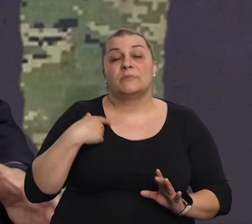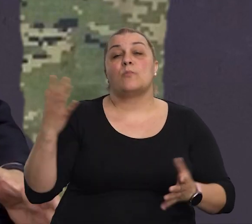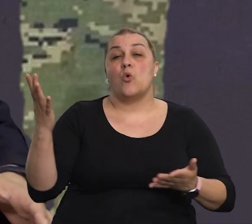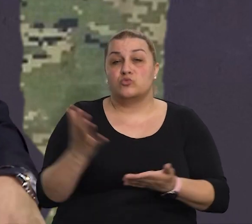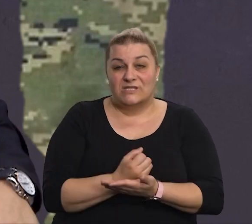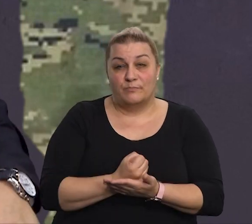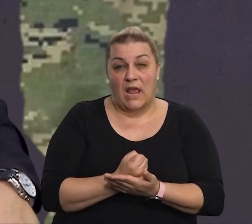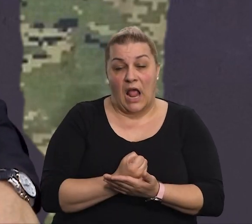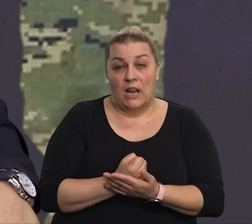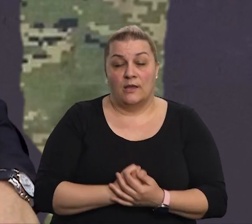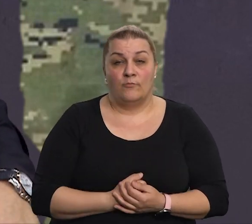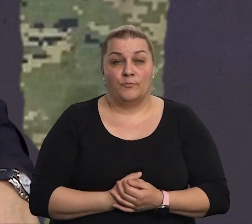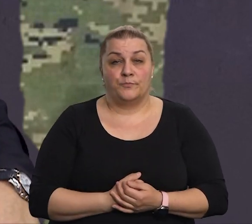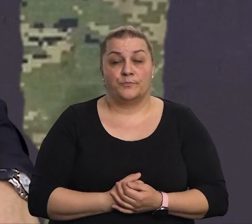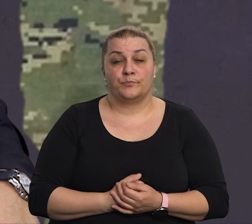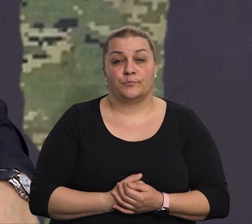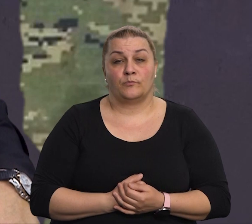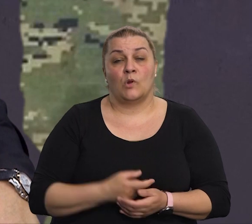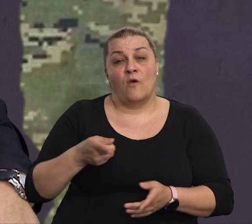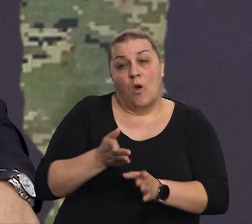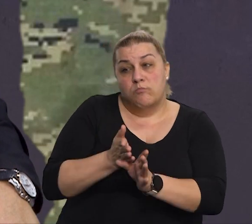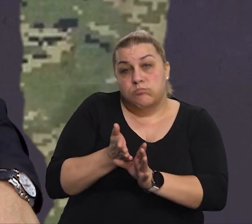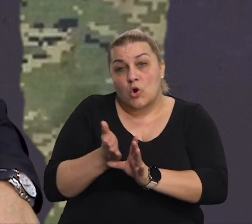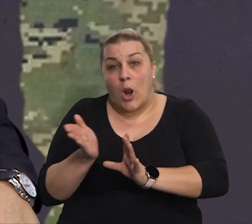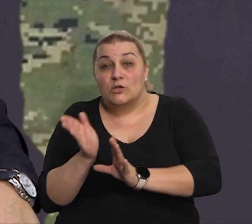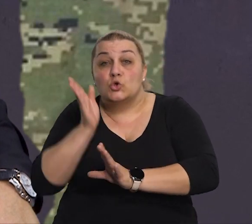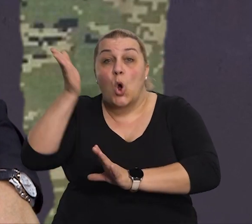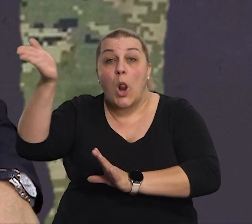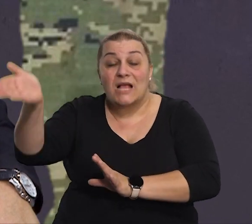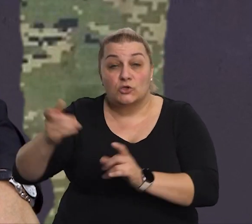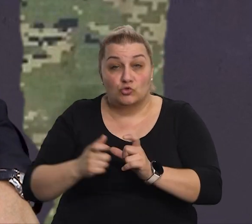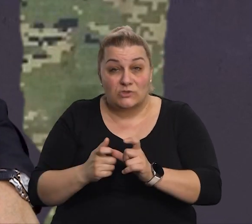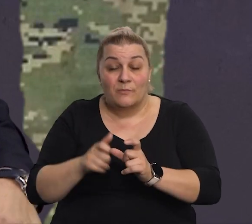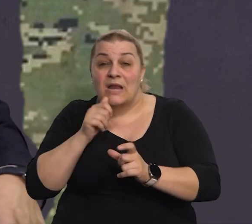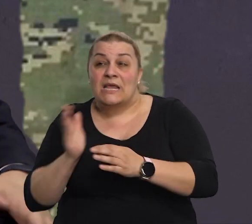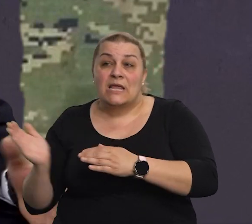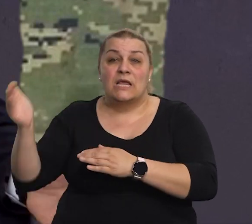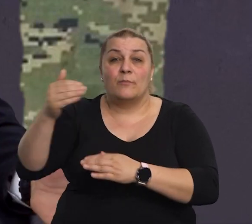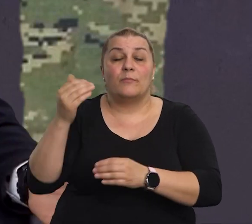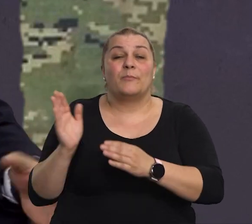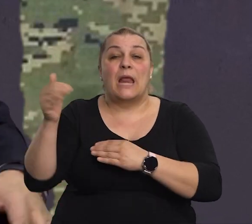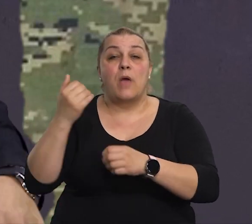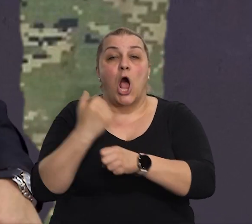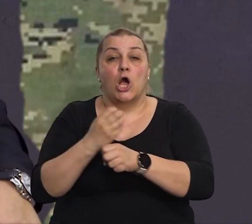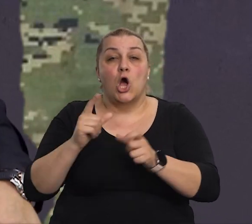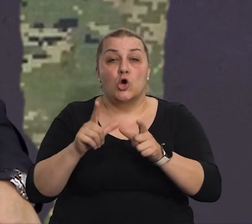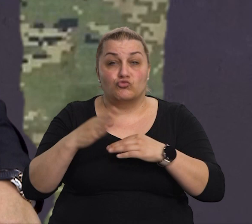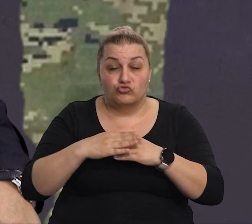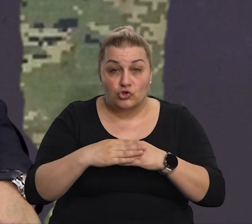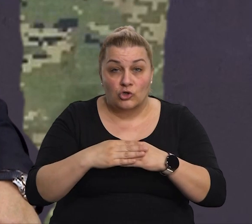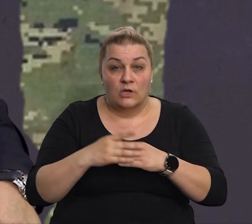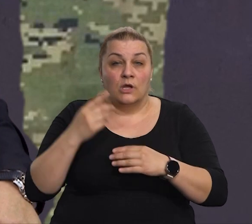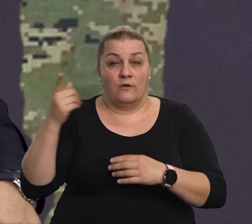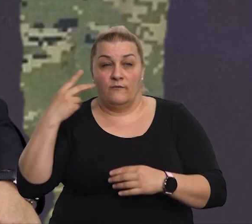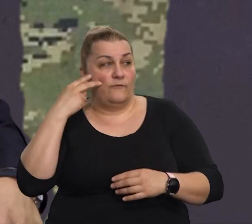sami prolazak, dolazak na susjepan i kretanje prema gružu i vidite sve gori,